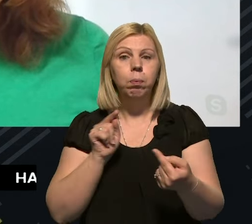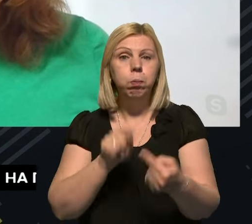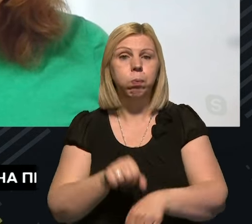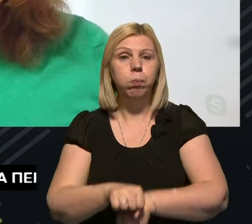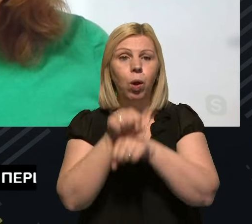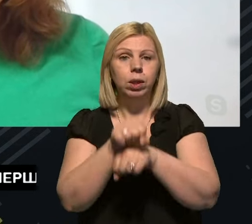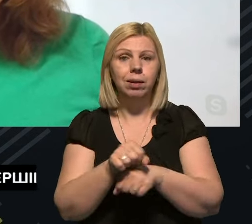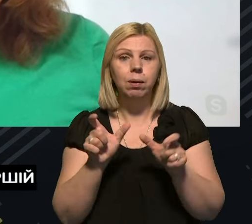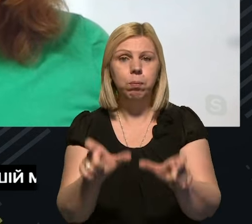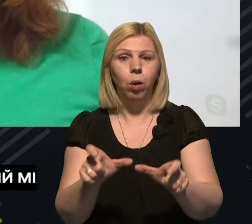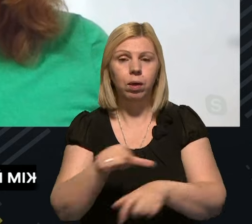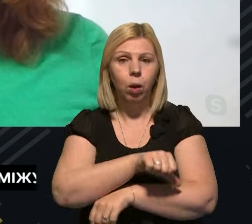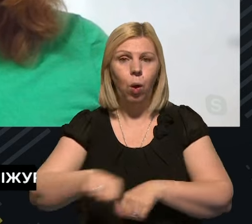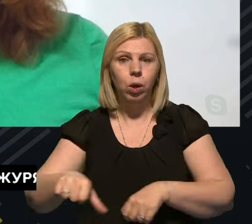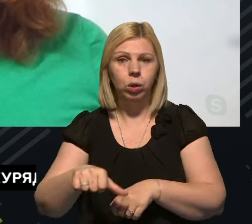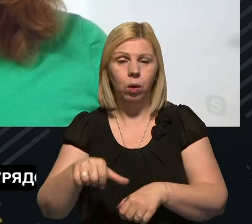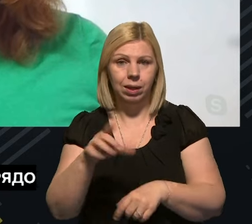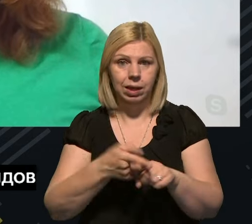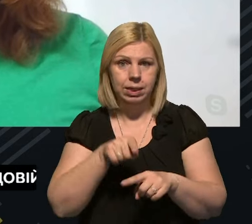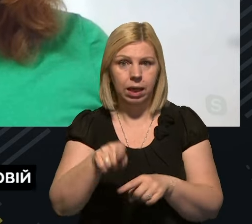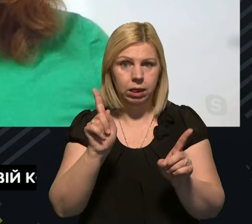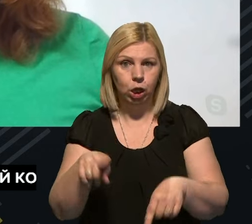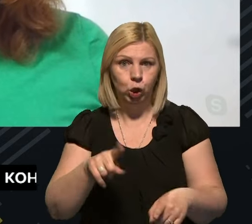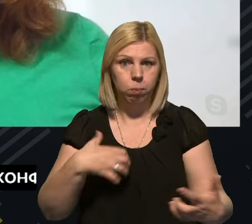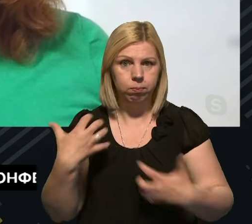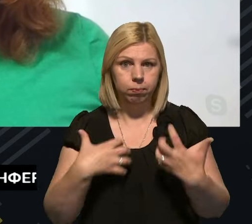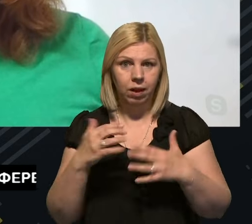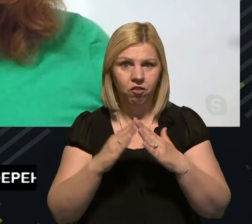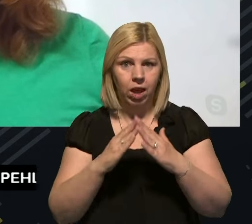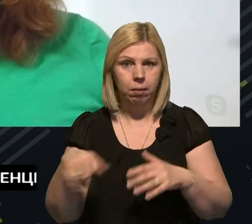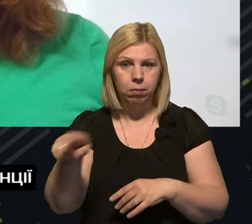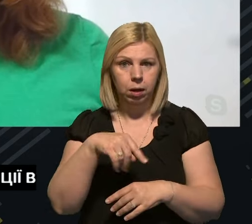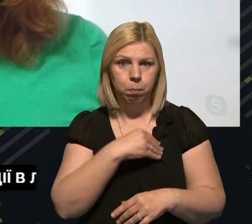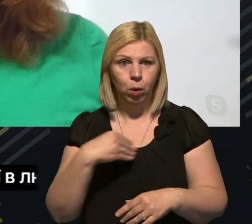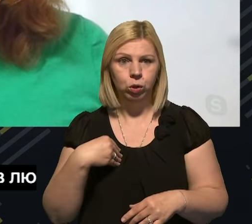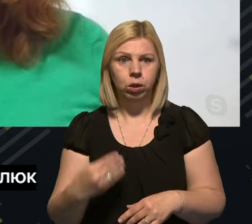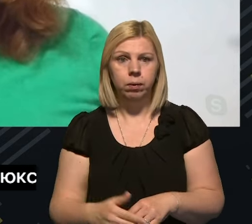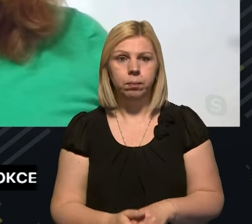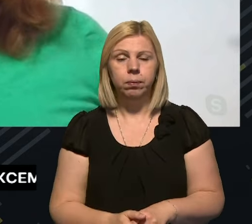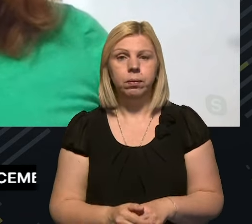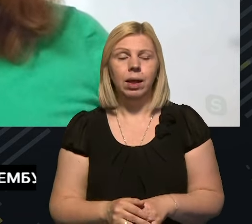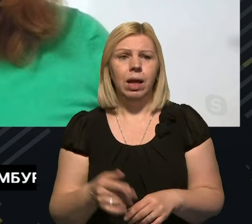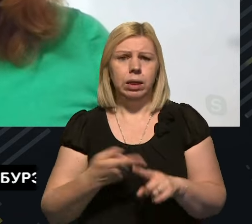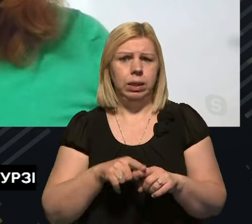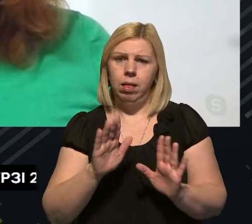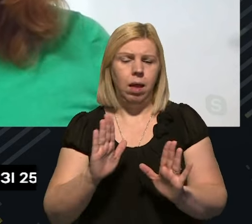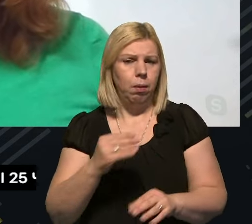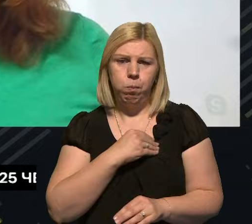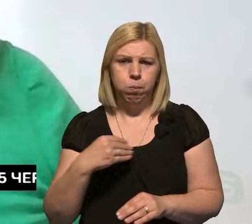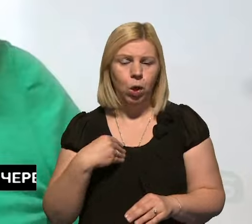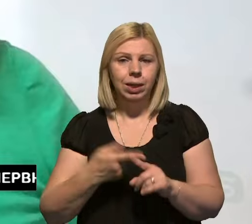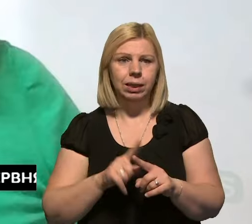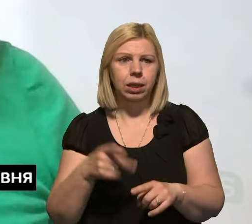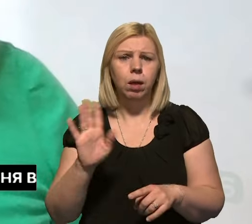і блокування кордонів, власне це те, що турбувало фермерів у Польщі? Це не лише буде Польща, це,